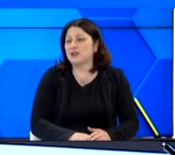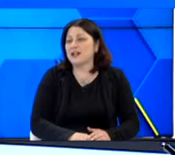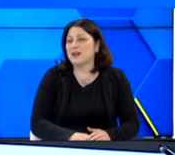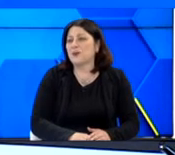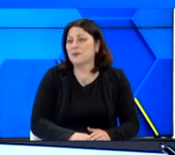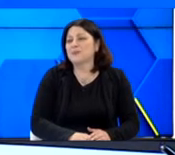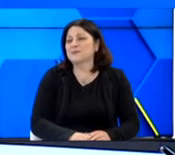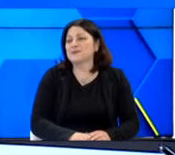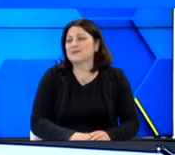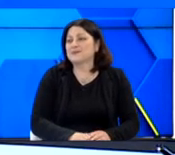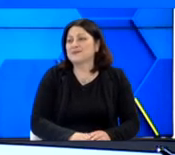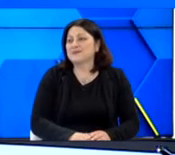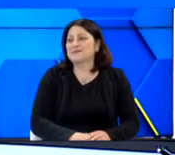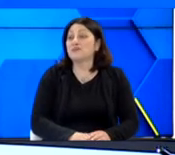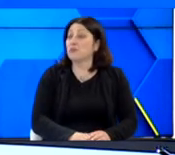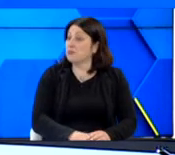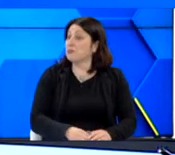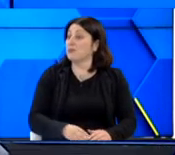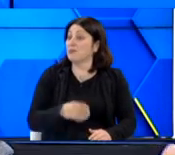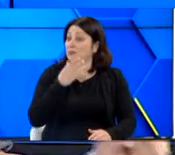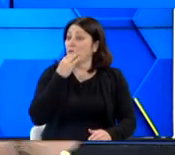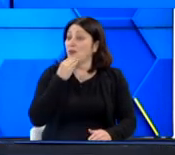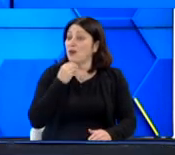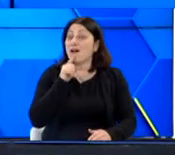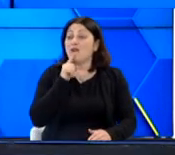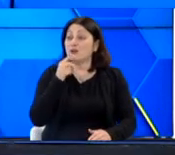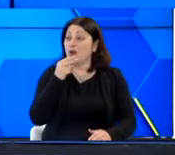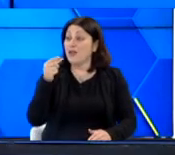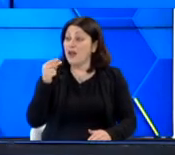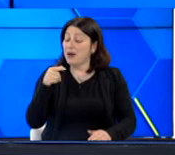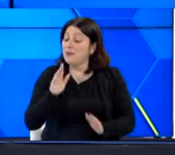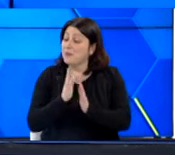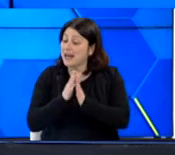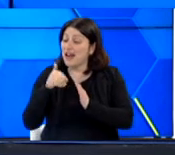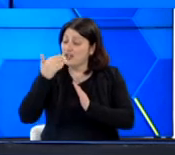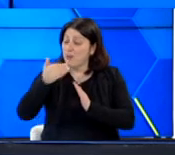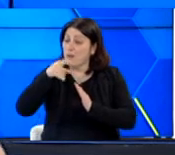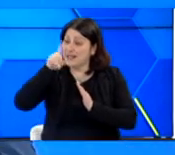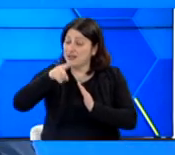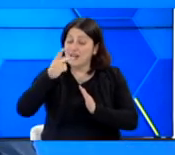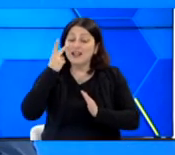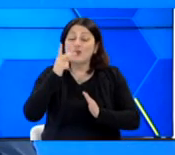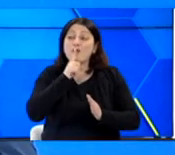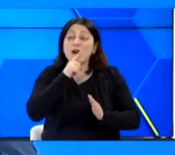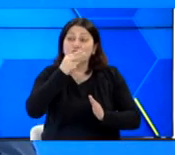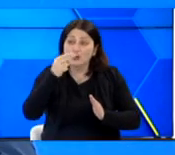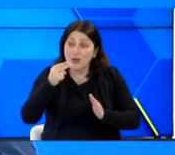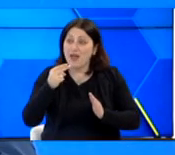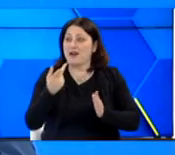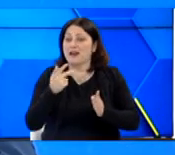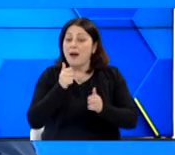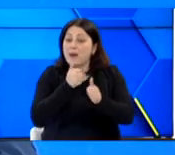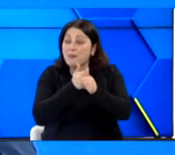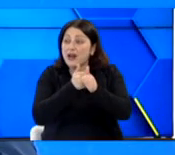σωματείο του Ηρακλείου. Ωραία. Ωραίο θέμα αυτό και να το καλύψουμε και τις επόμενες ημέρες, Γιώργο. Θα το έχουμε